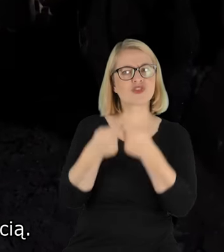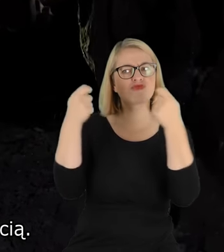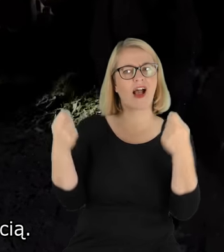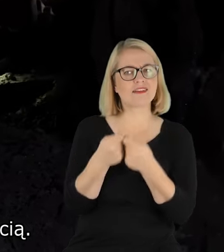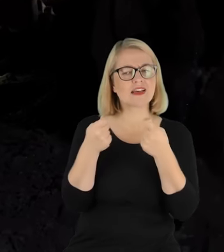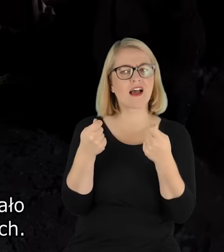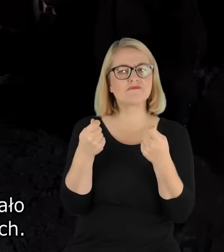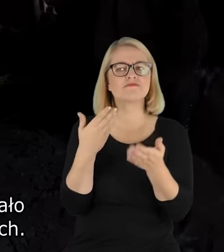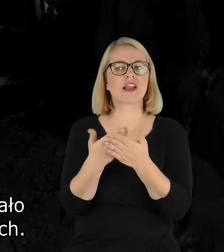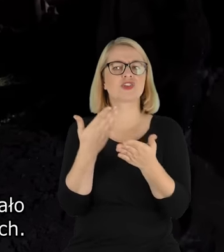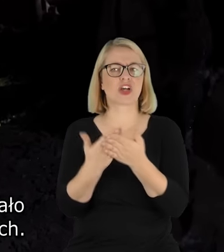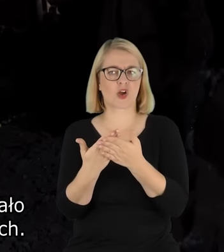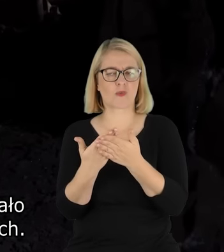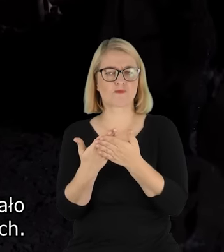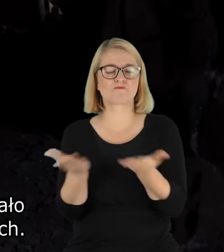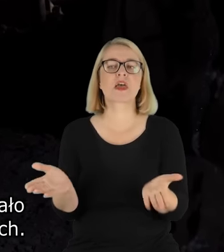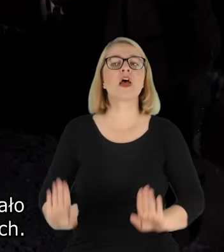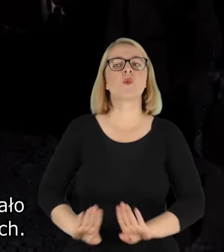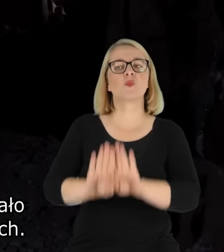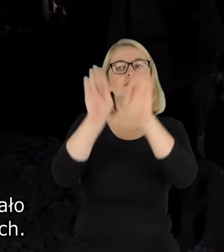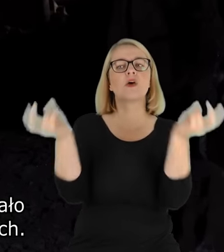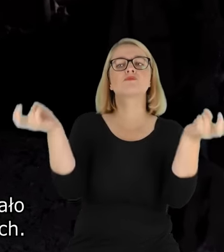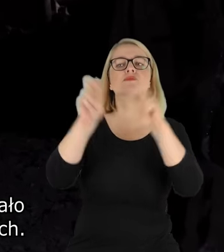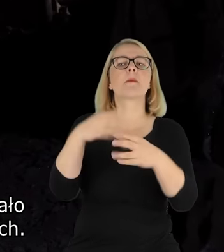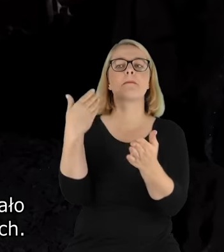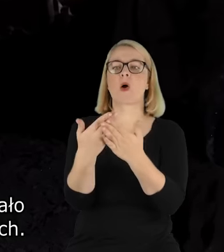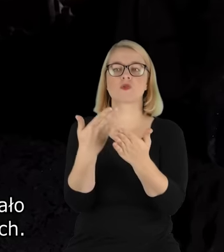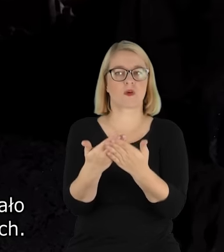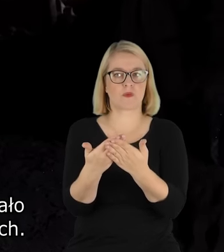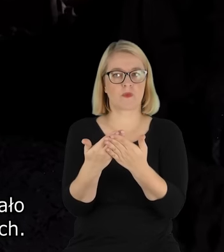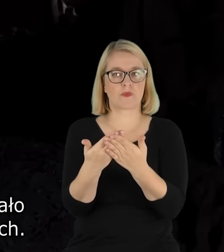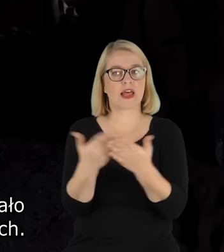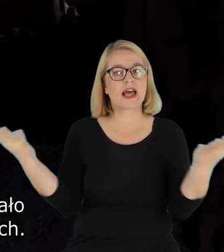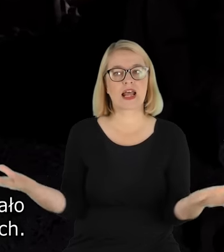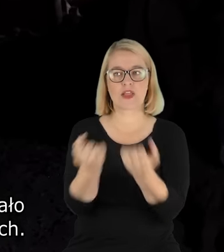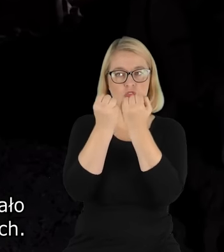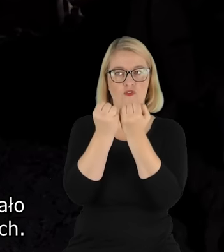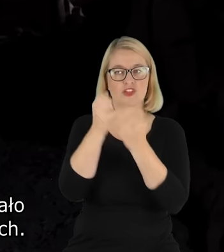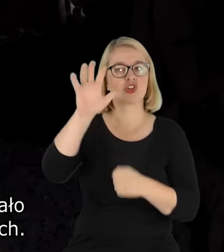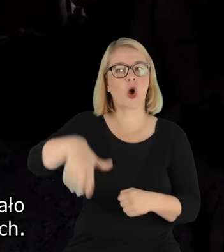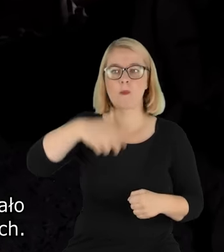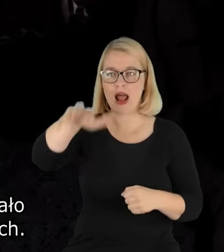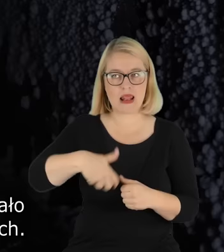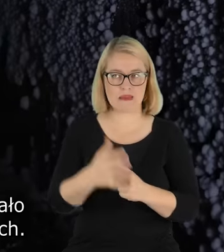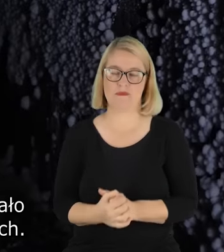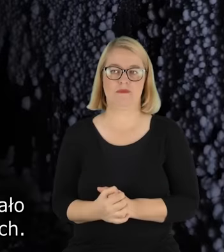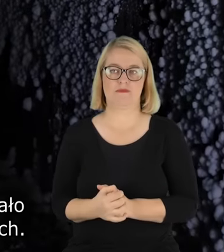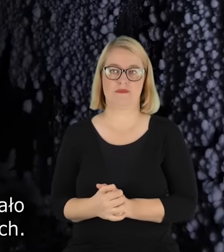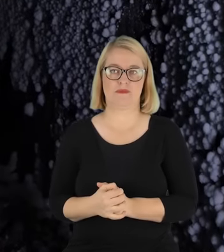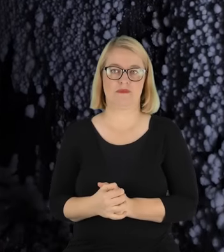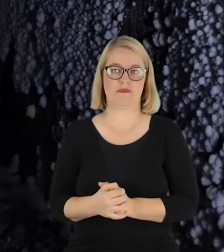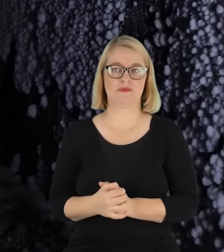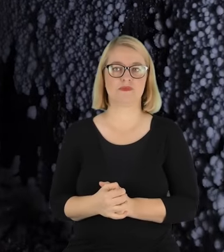swoją obecnością. Bo pamiętajmy, że muzeum powstało dla ratowania wyrobisk